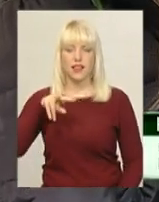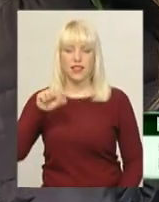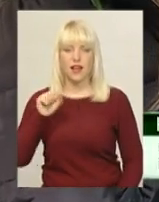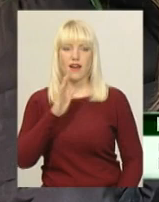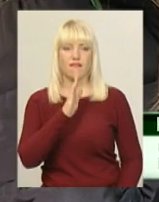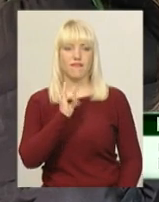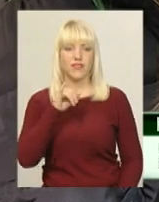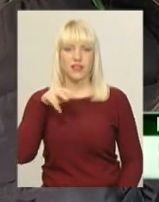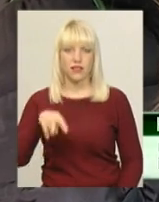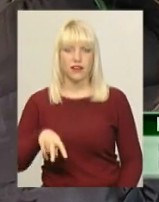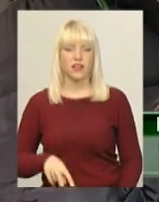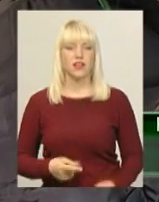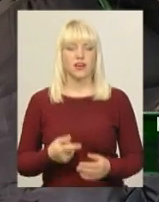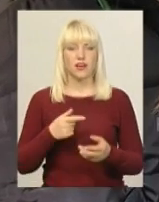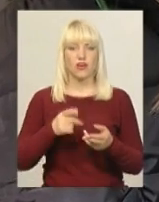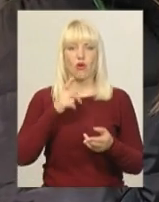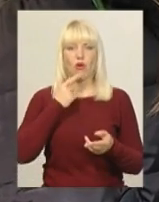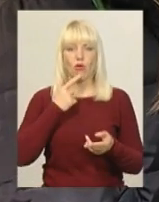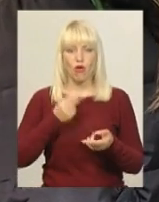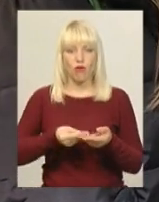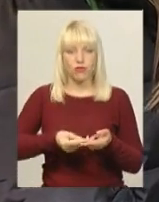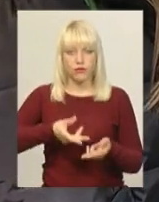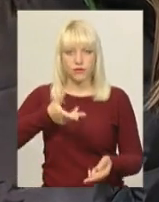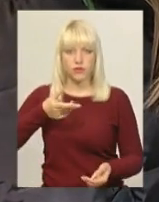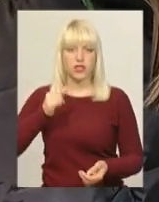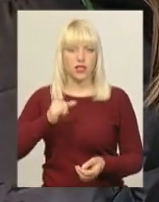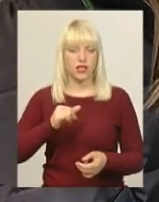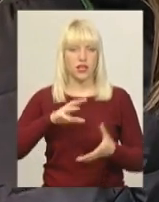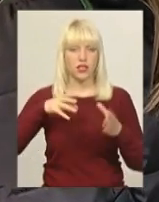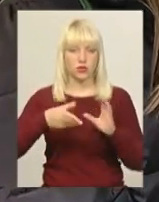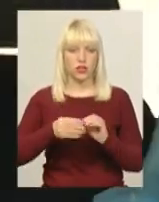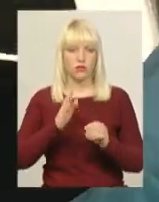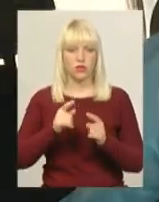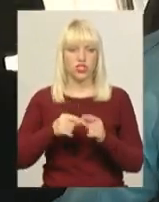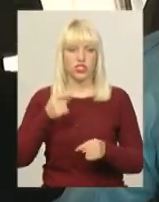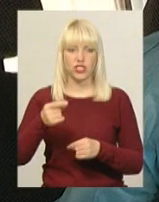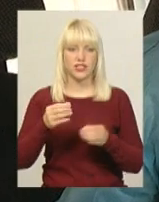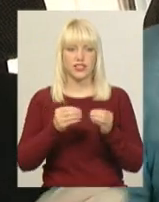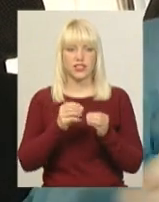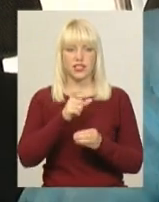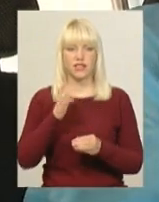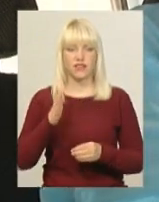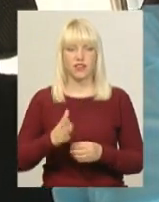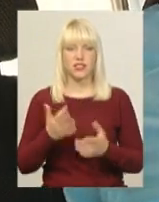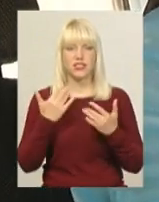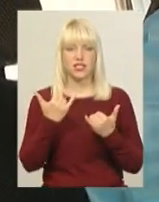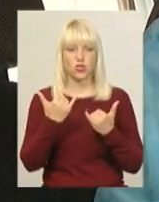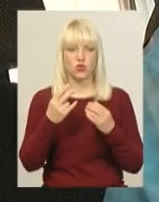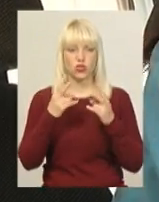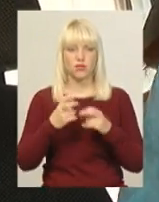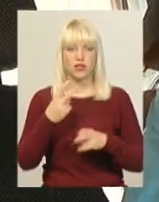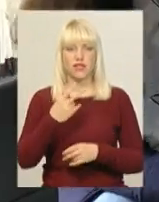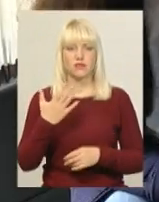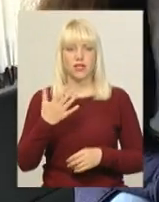Кров з пальця набираємо і результат буде через хвилин 10. Скільки вже сьогодні обстежили? Без 5